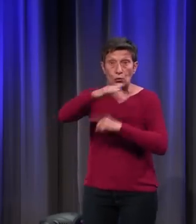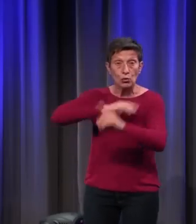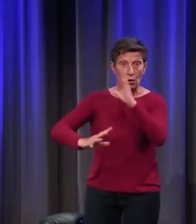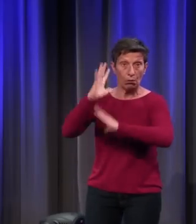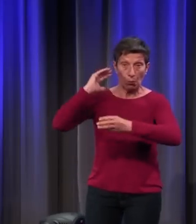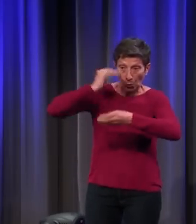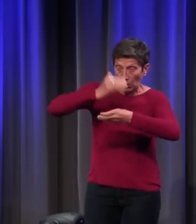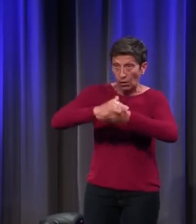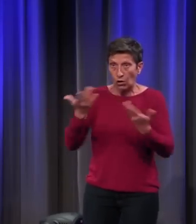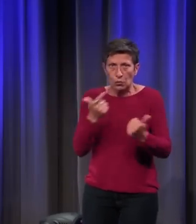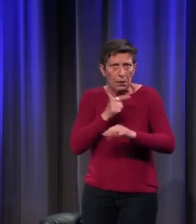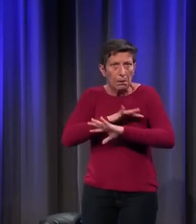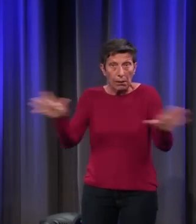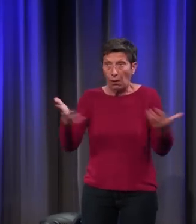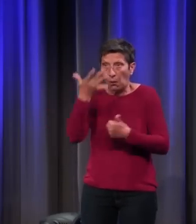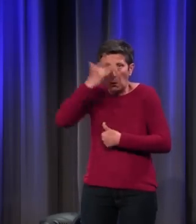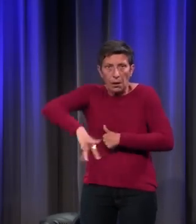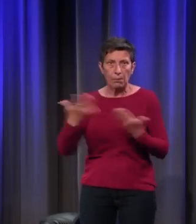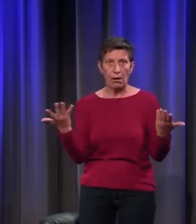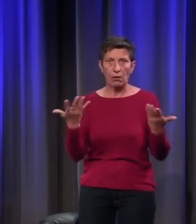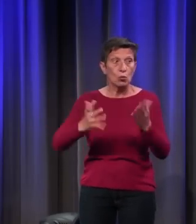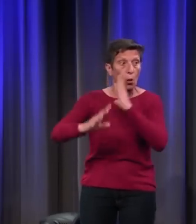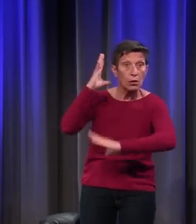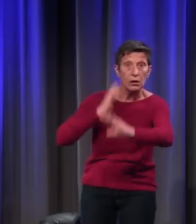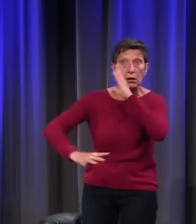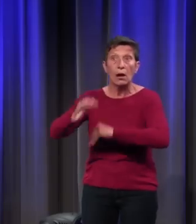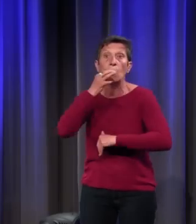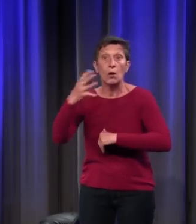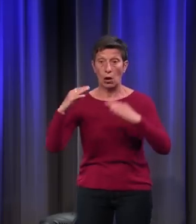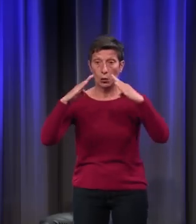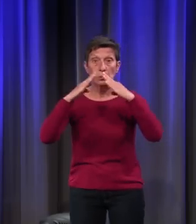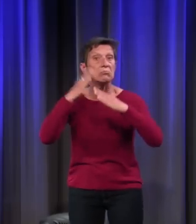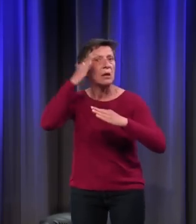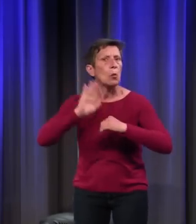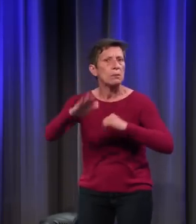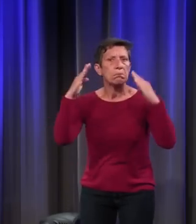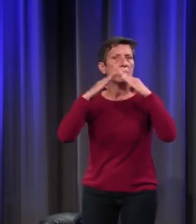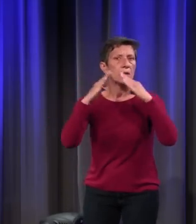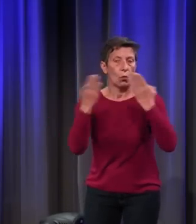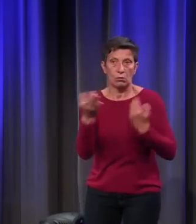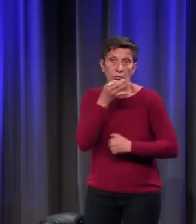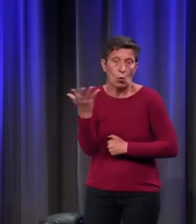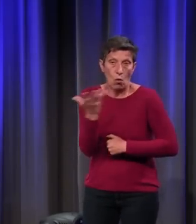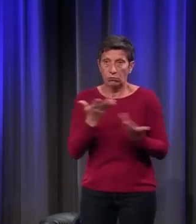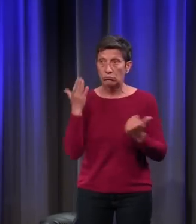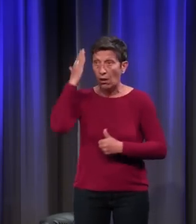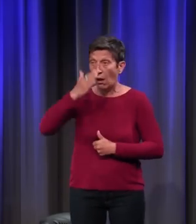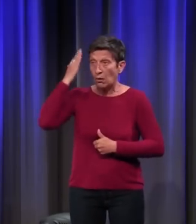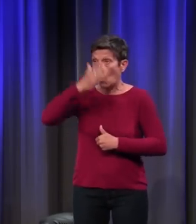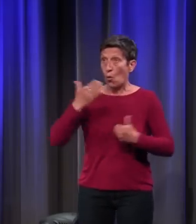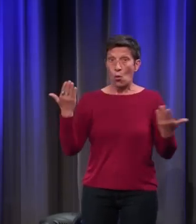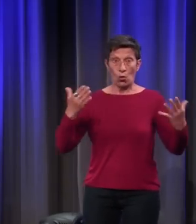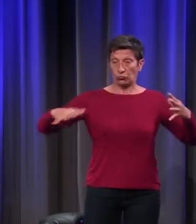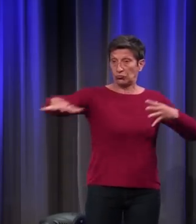Moyen-Âge, comme dans l'Antiquité, on considère comme domestiques les animaux qui vivent dans la